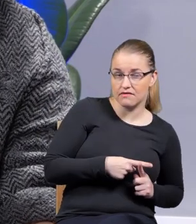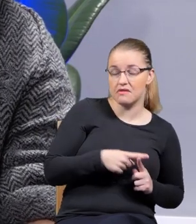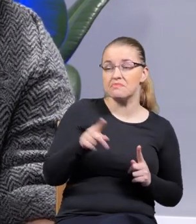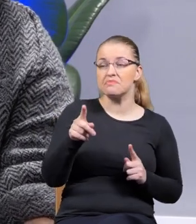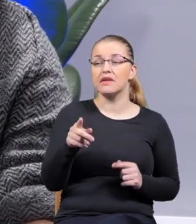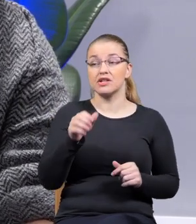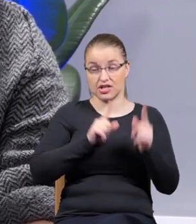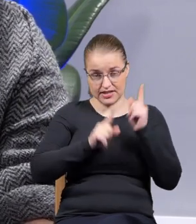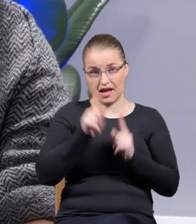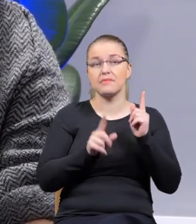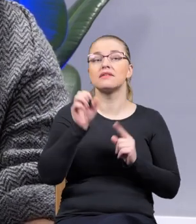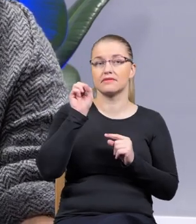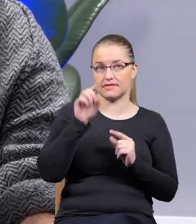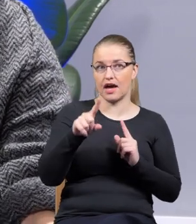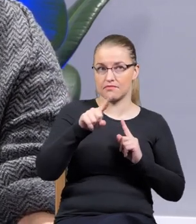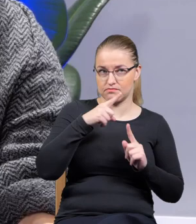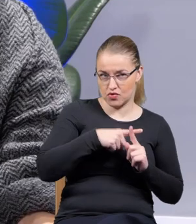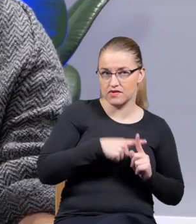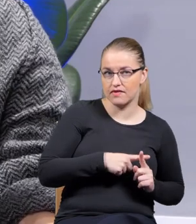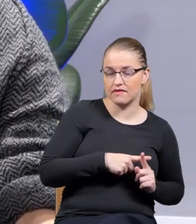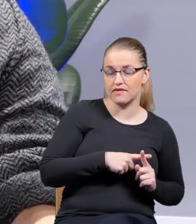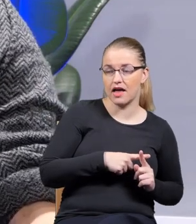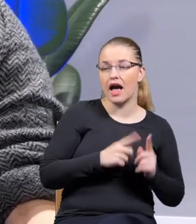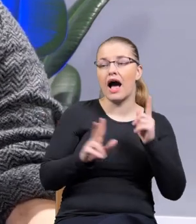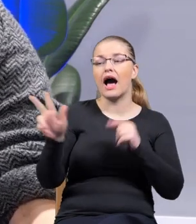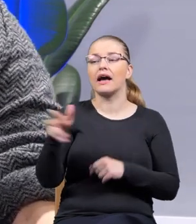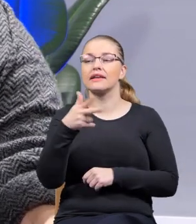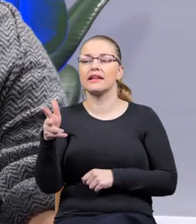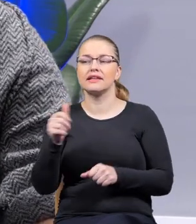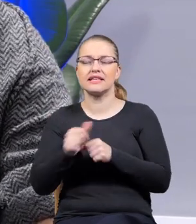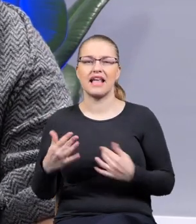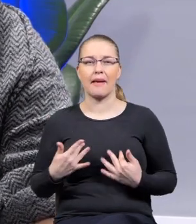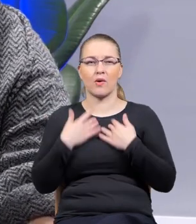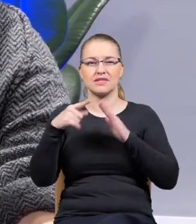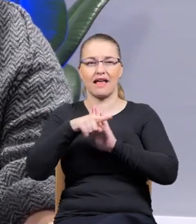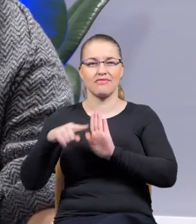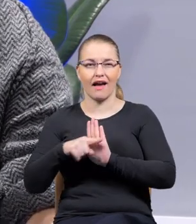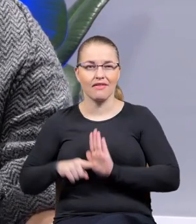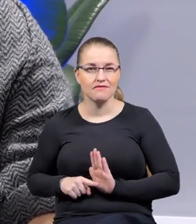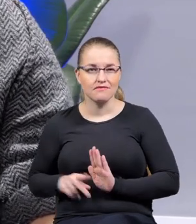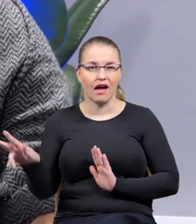bo bywa traktowany jako coś pozytywnego, a kiedy jest traktowany jako emocja negatywna.